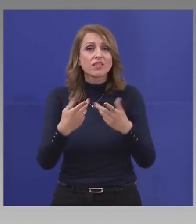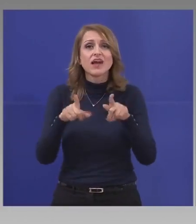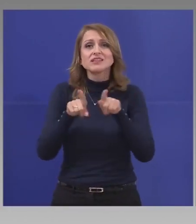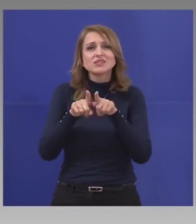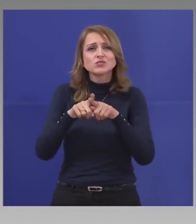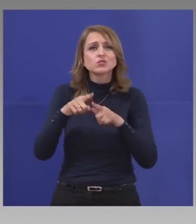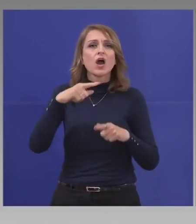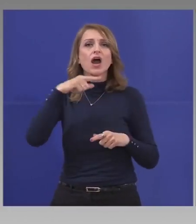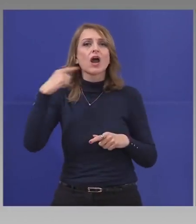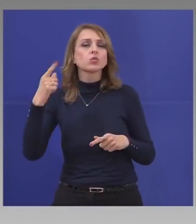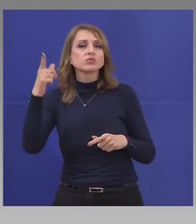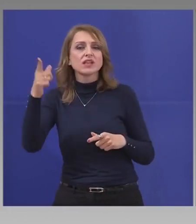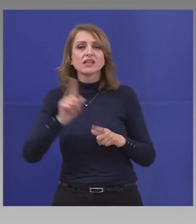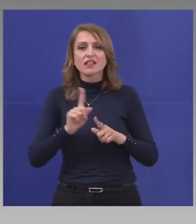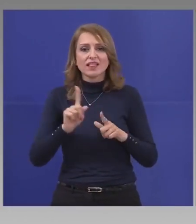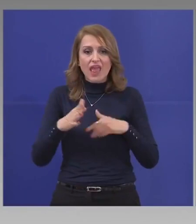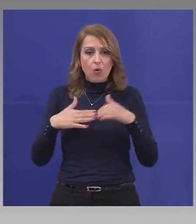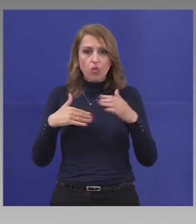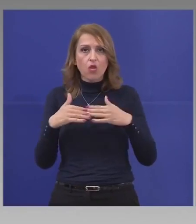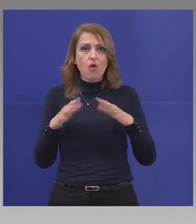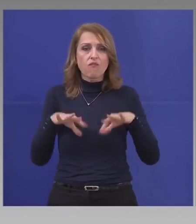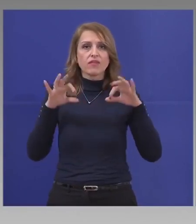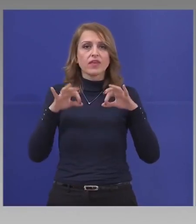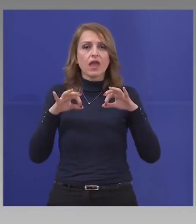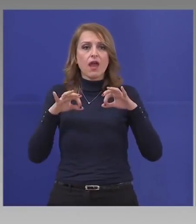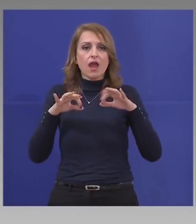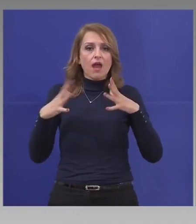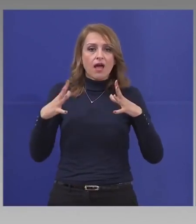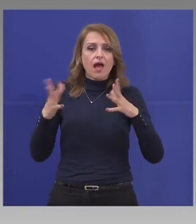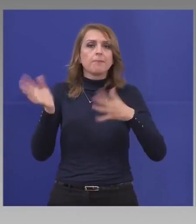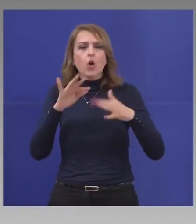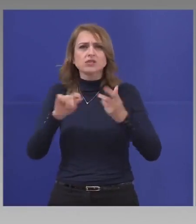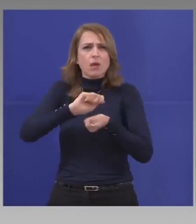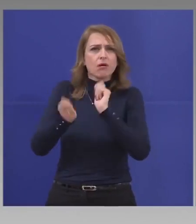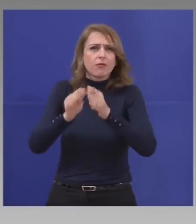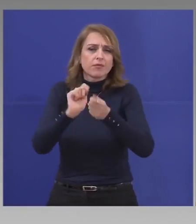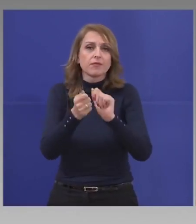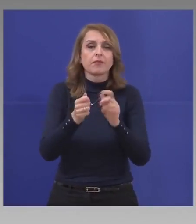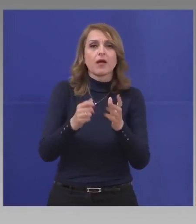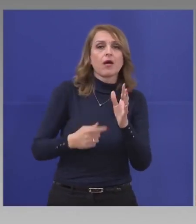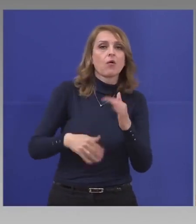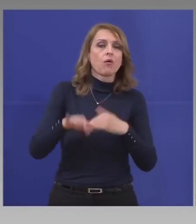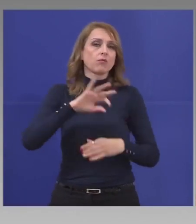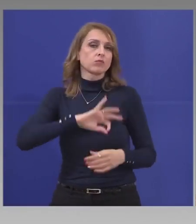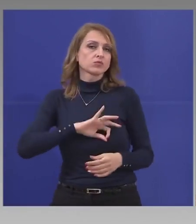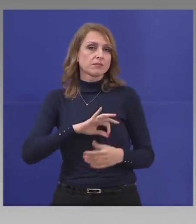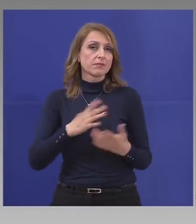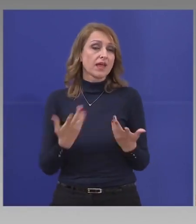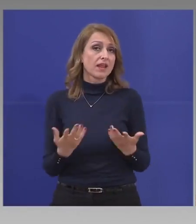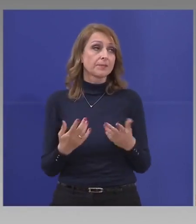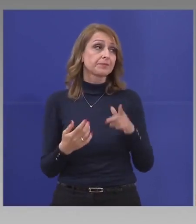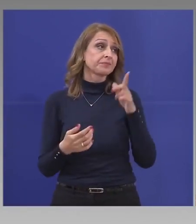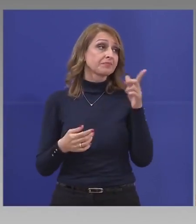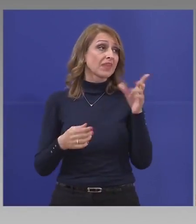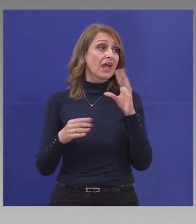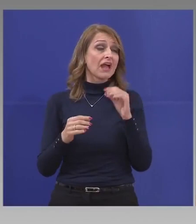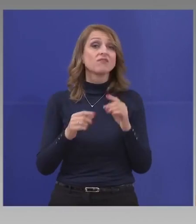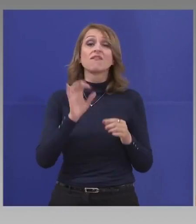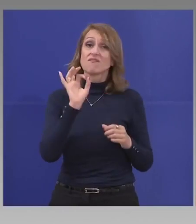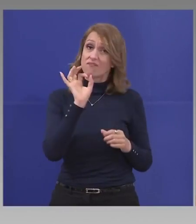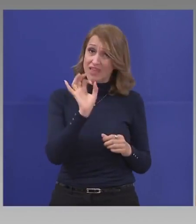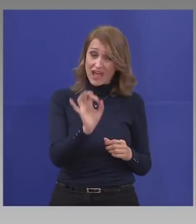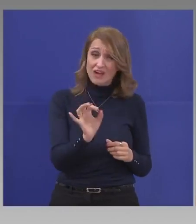неподготвени в първите дни на войната. И след това са се реорганизи. предприятия, в които не се вземат никакви мерки, събират се по 1500